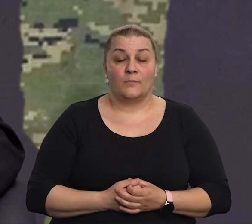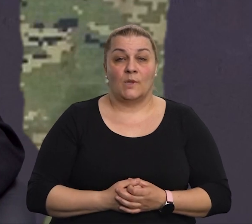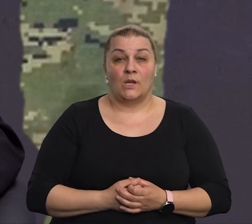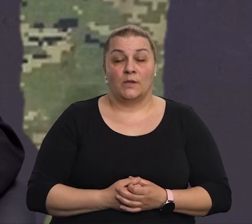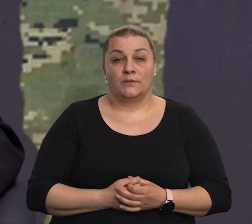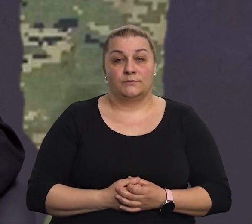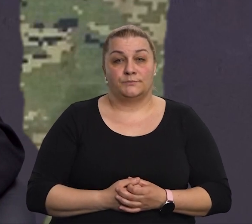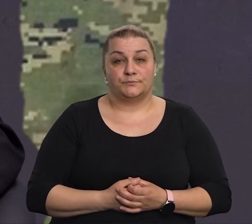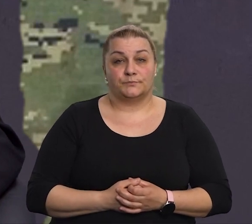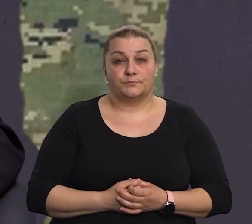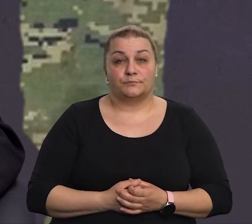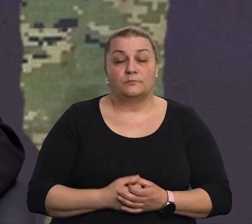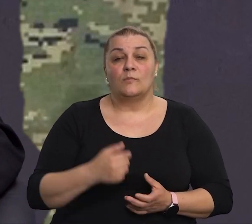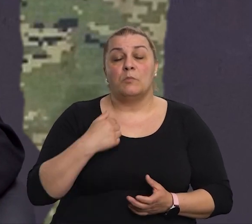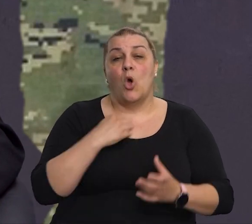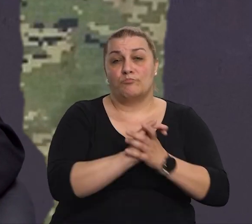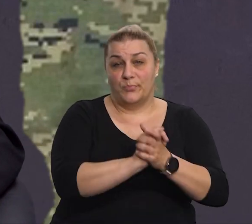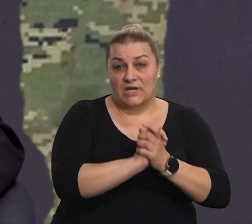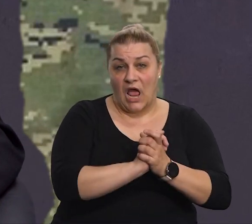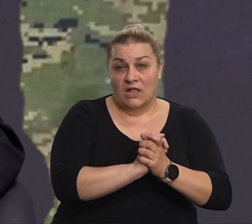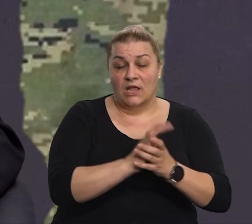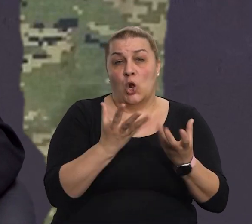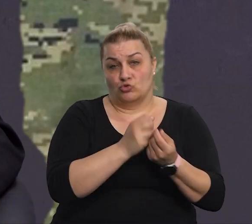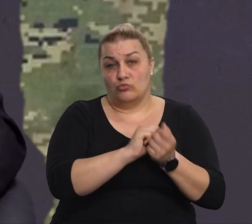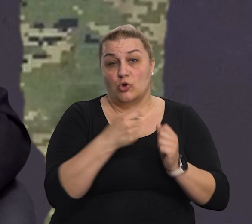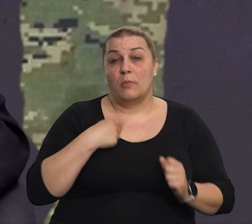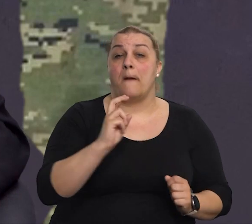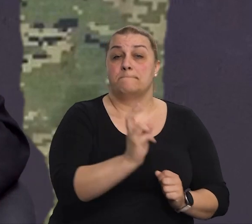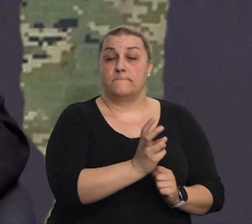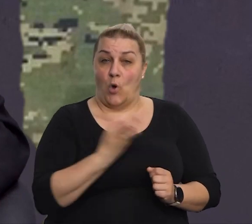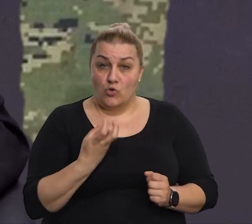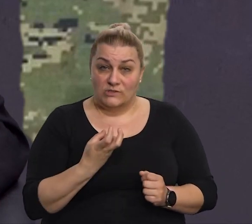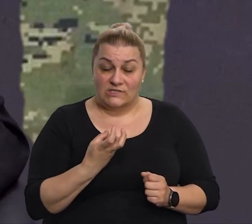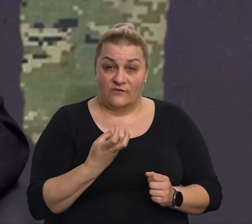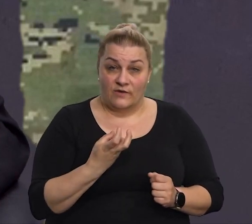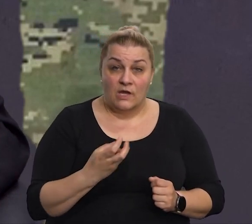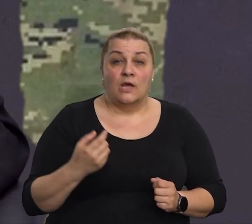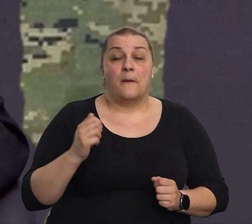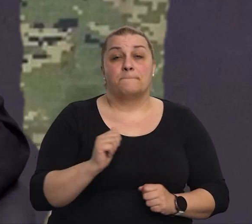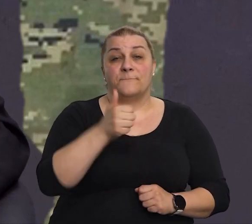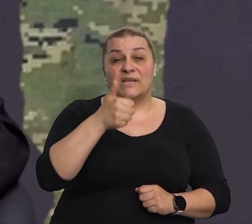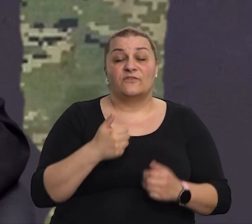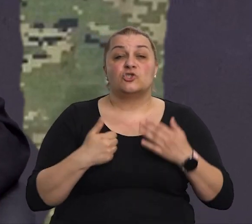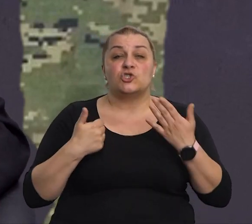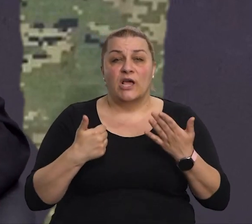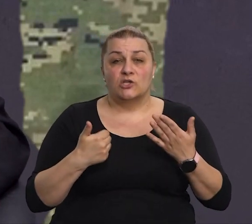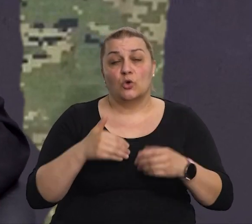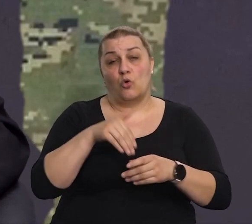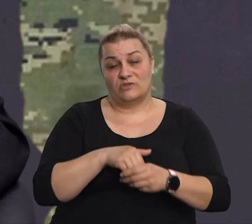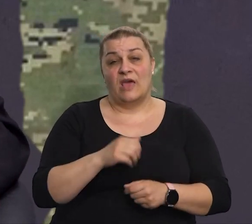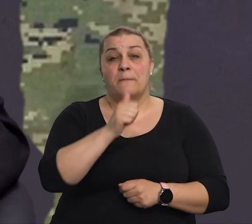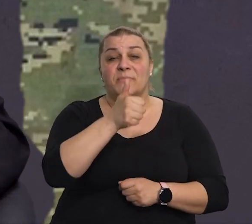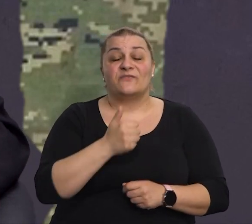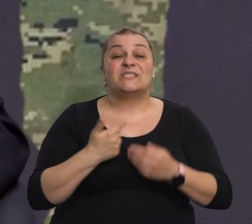poziv svojih suboraca, prijatelja u to vrijeme, prvi šestog, odnosno prvi sedmoga,